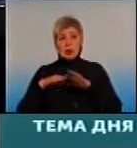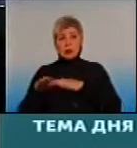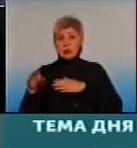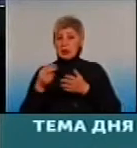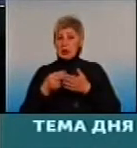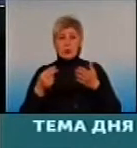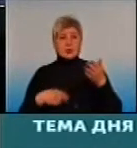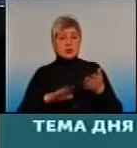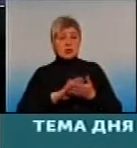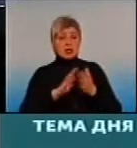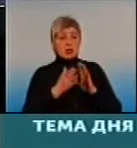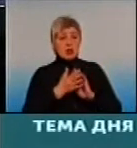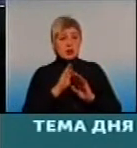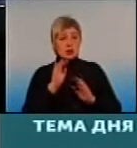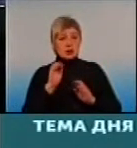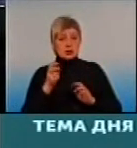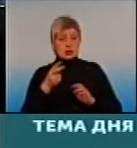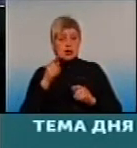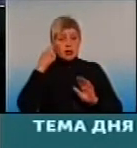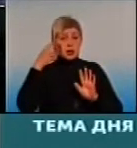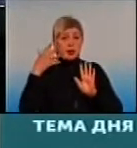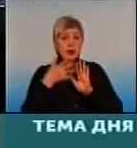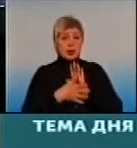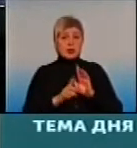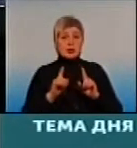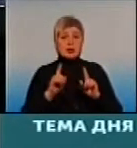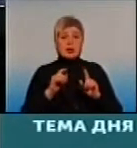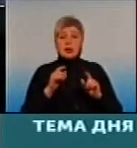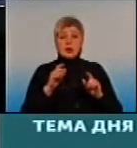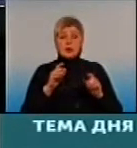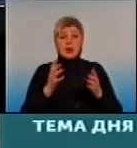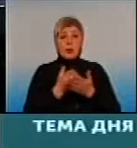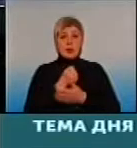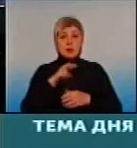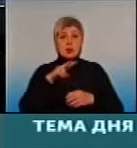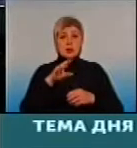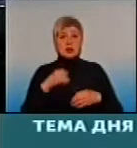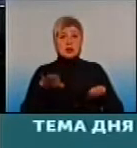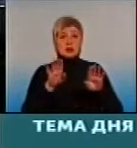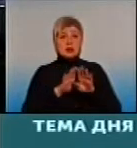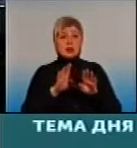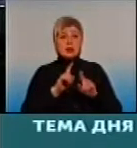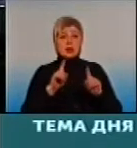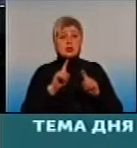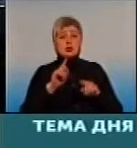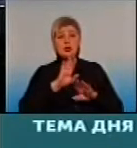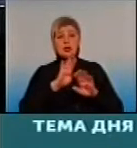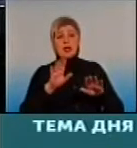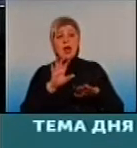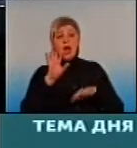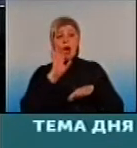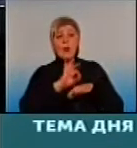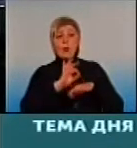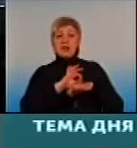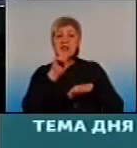декларації. І поняла, що, ну, не сложиться ли така ситуація, що не пацієнт буде выбирати врачей, а